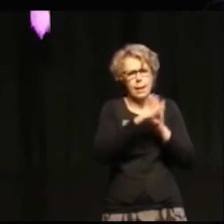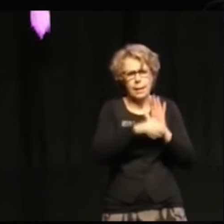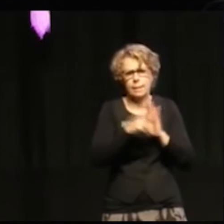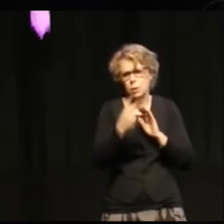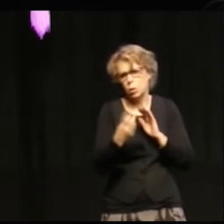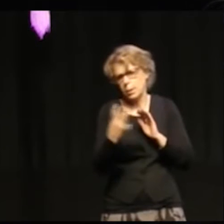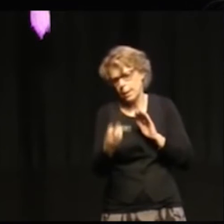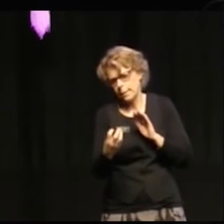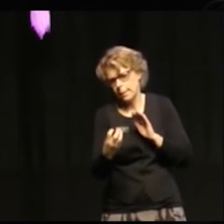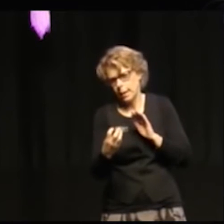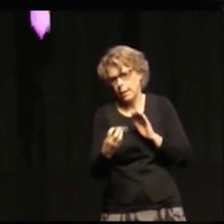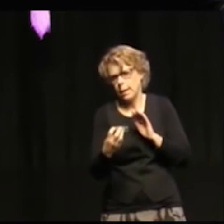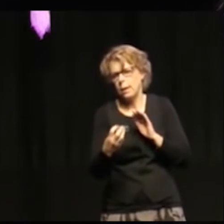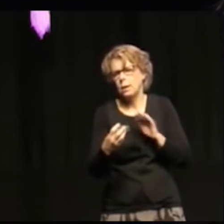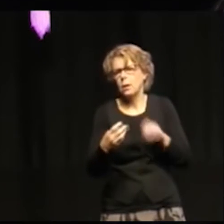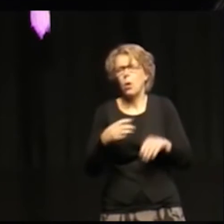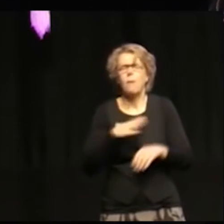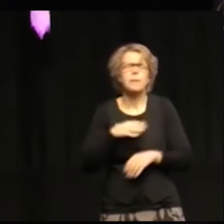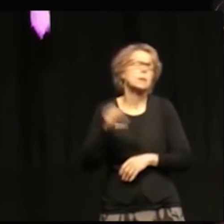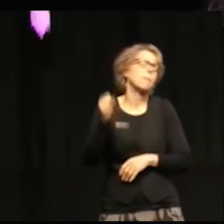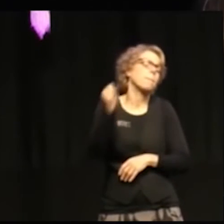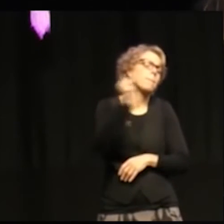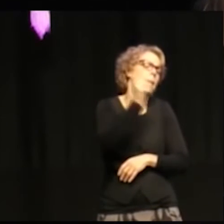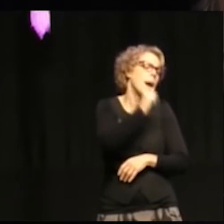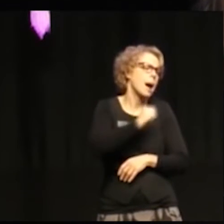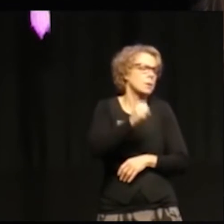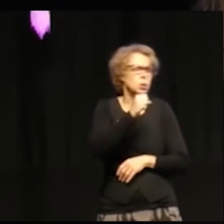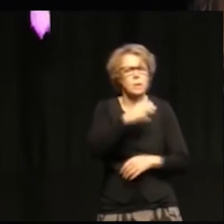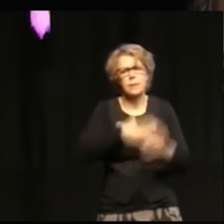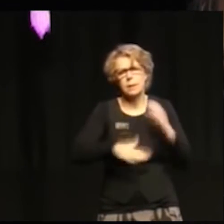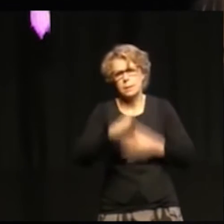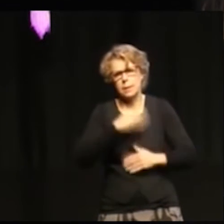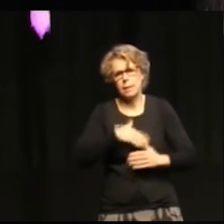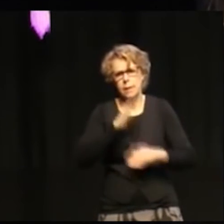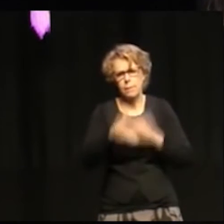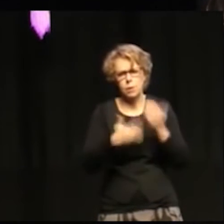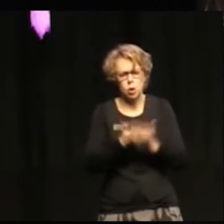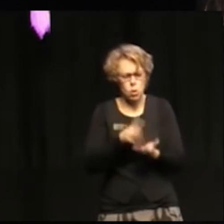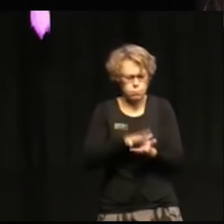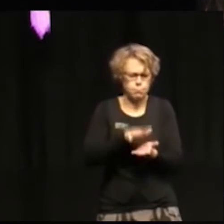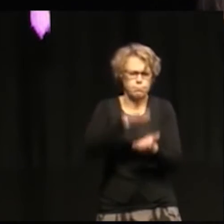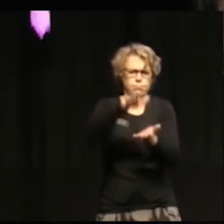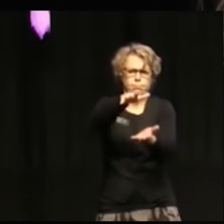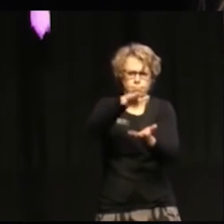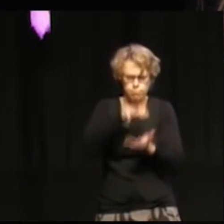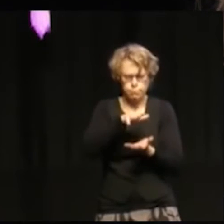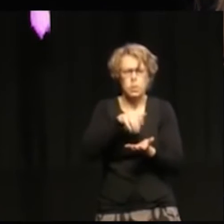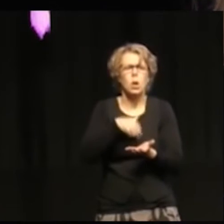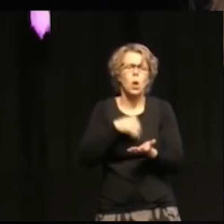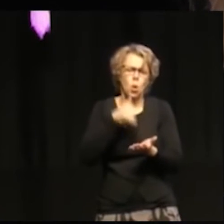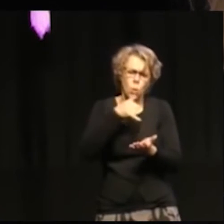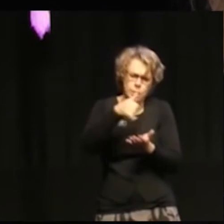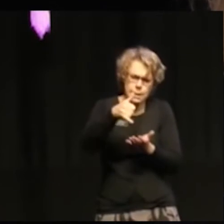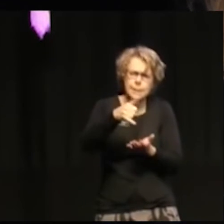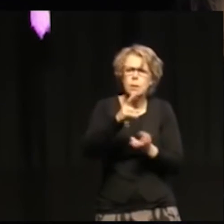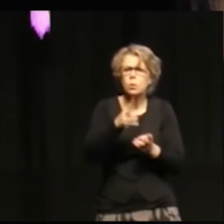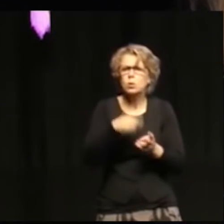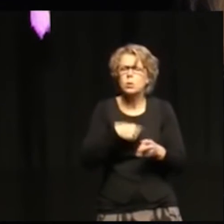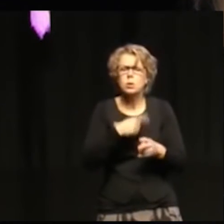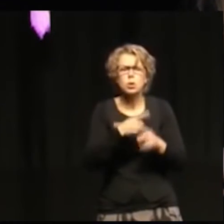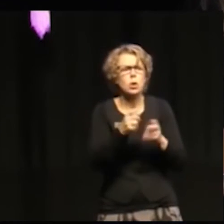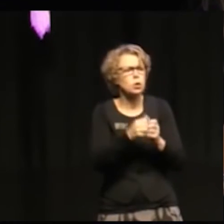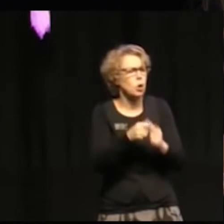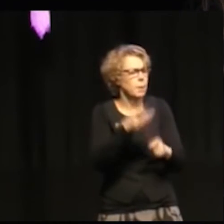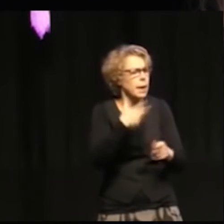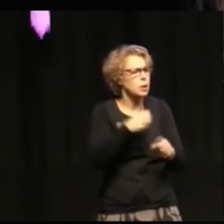Och vi har fått in massor av intressanta förslag och också just på sådana saker som man kan göra i en kommun